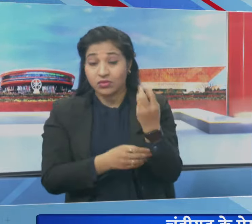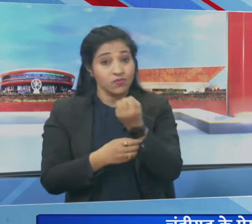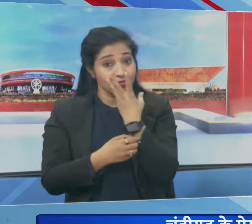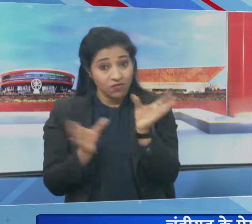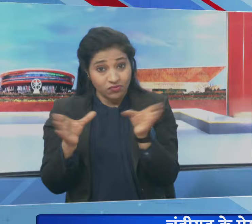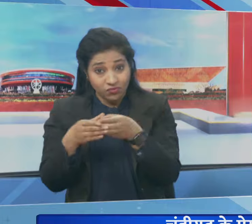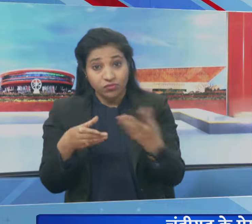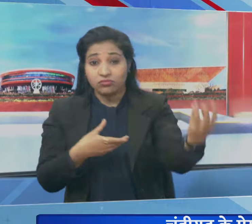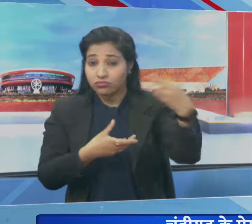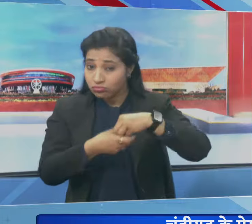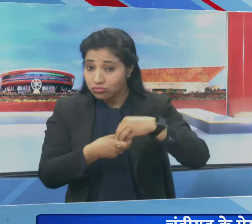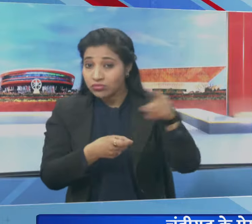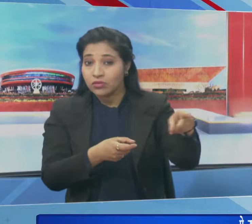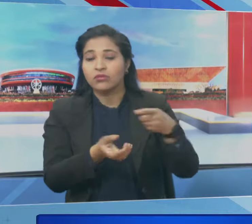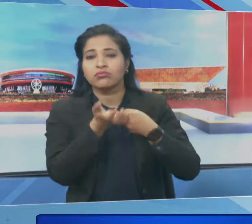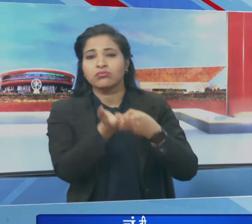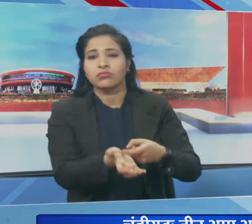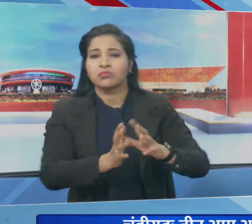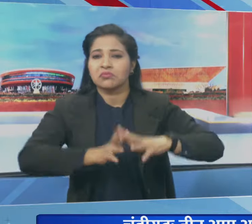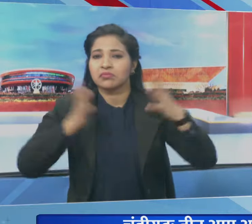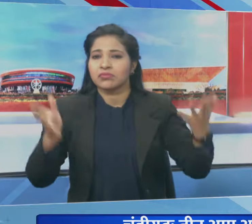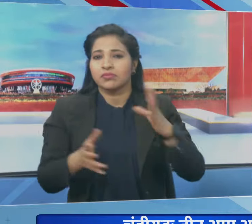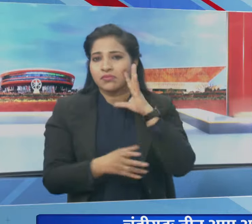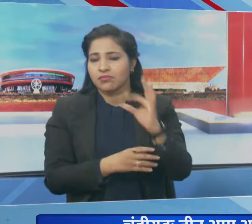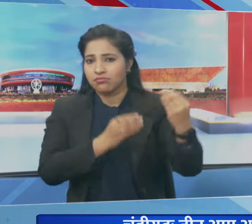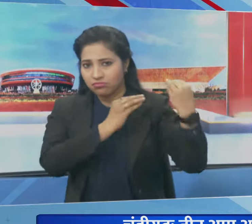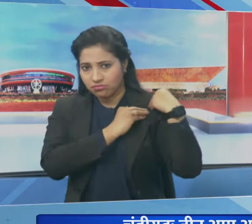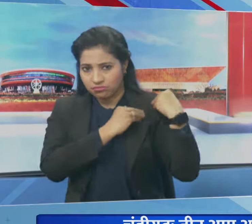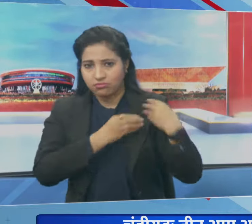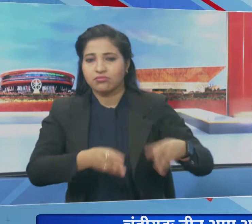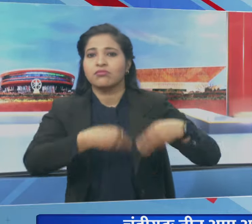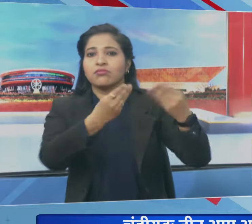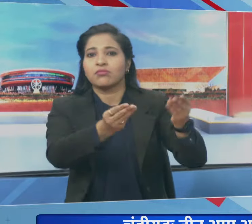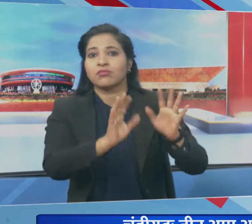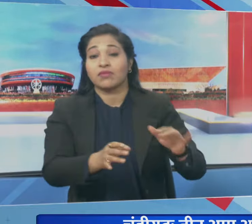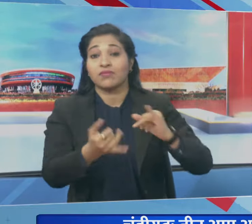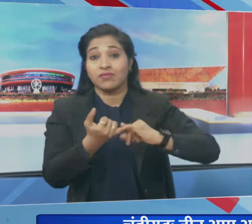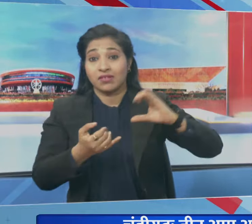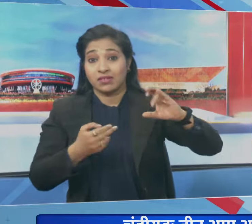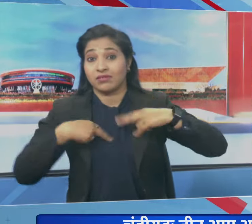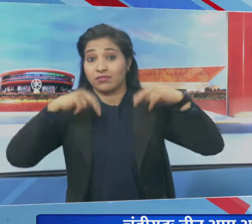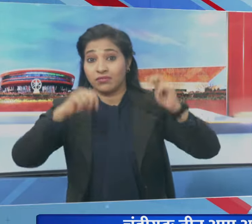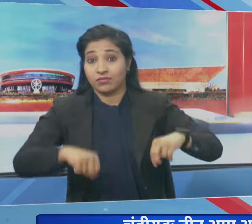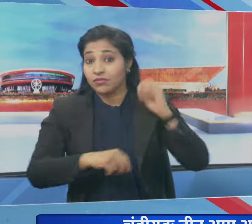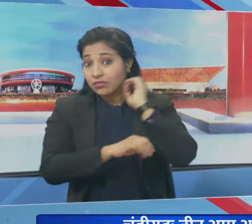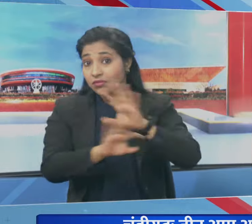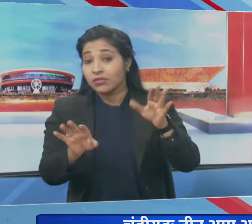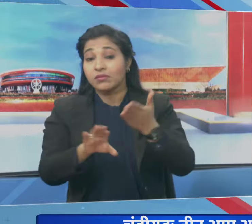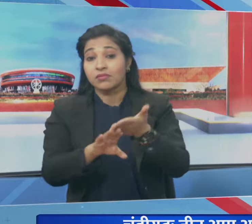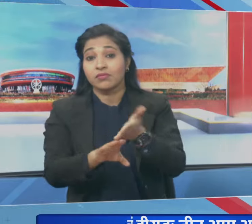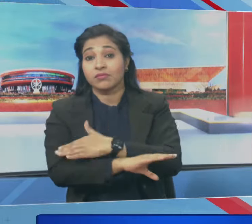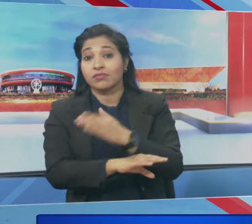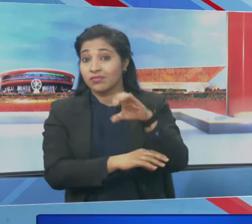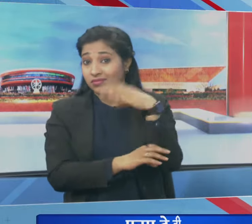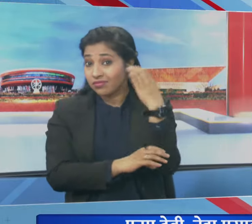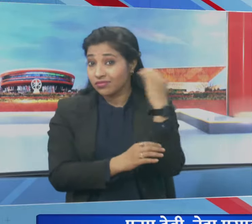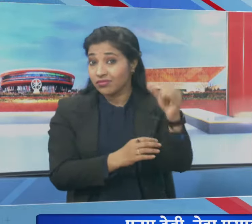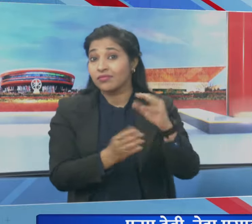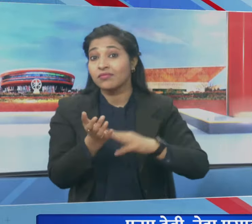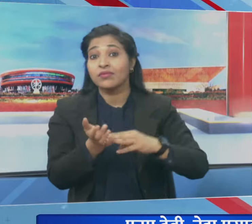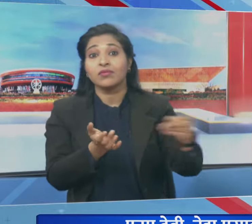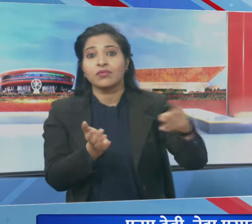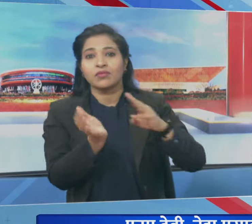पूर्ण मान सम्मान मिलेगा और महतपूर्ण जिम्मेदारी दी जाएगी इस बीच सुप्रीम कोर्ट में सुनवाई से पहले चंडिगड के मेर